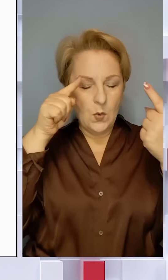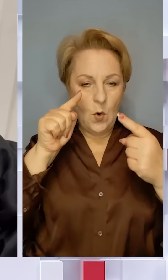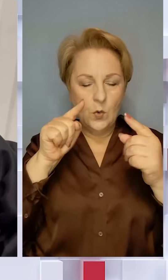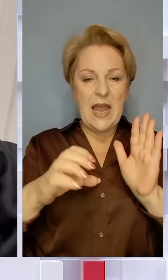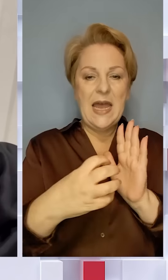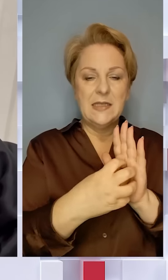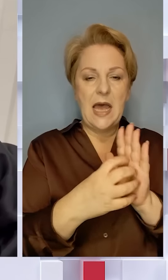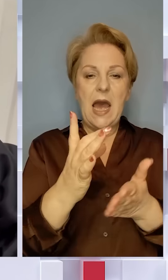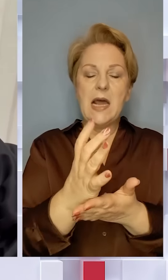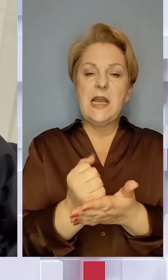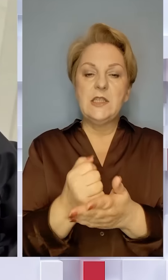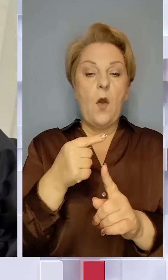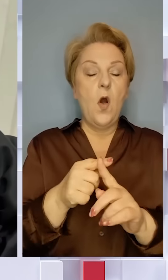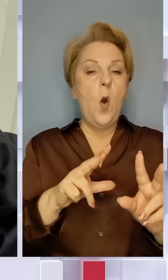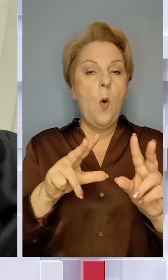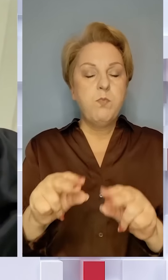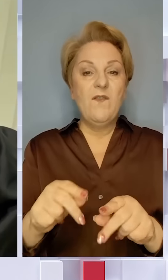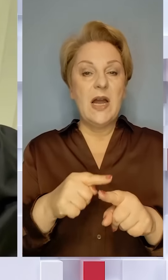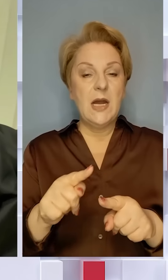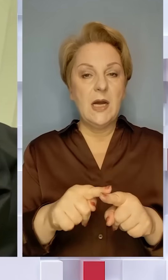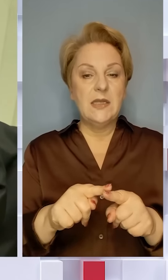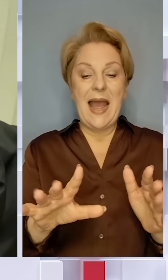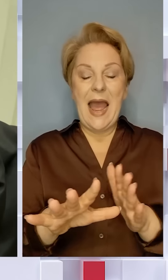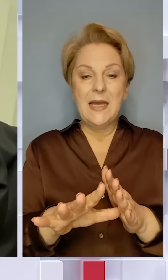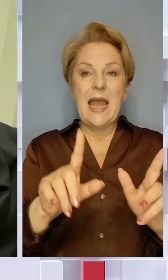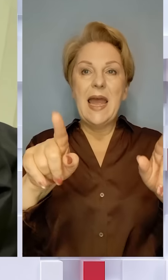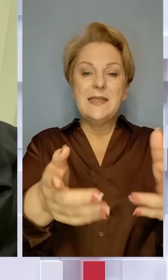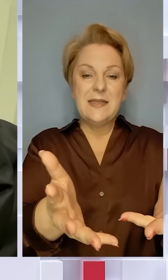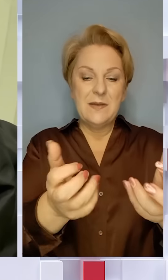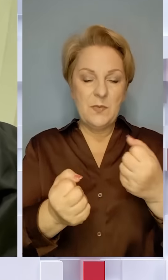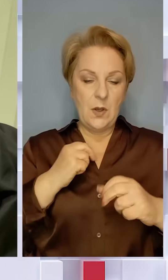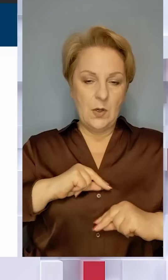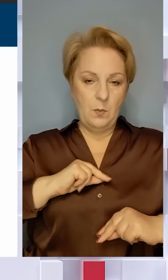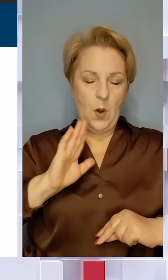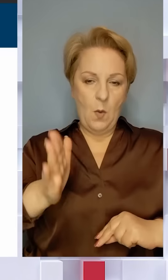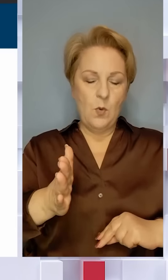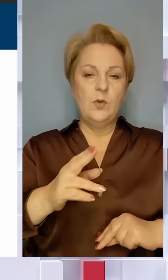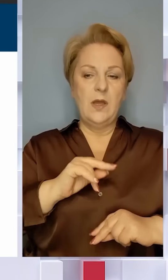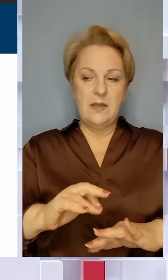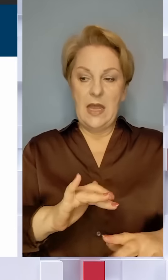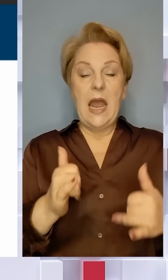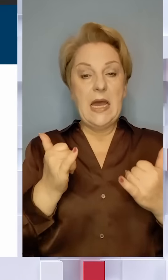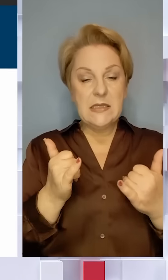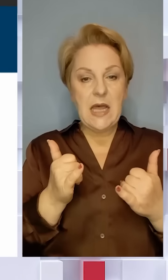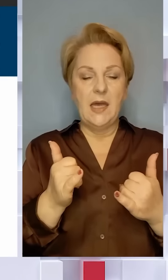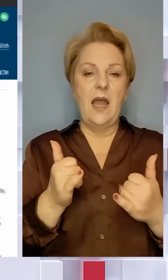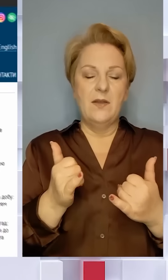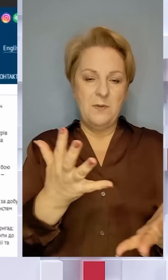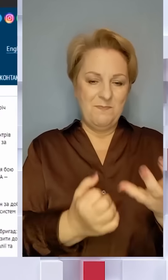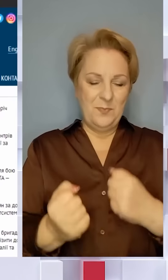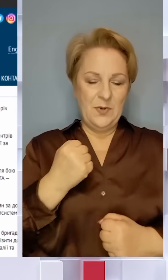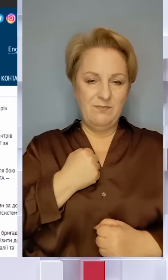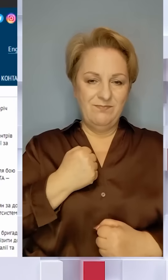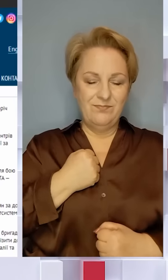за стосунку Резерв Плюс. Також обіцяють, що невдовзі електронний рекрутинг запрацює в дії. Зараз же до рекрутингових центрів у